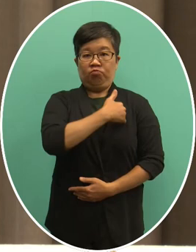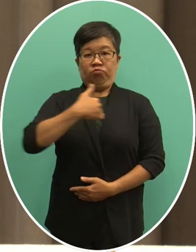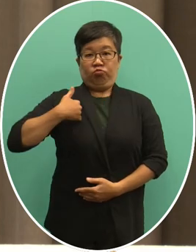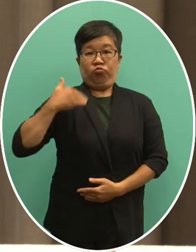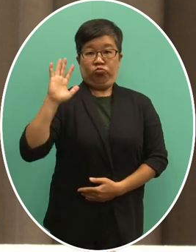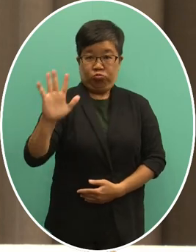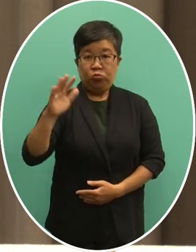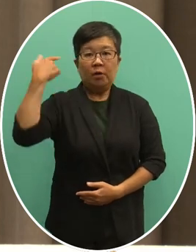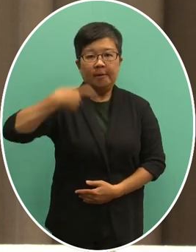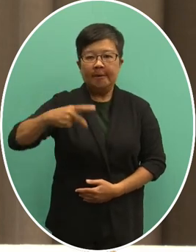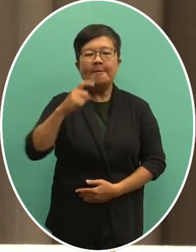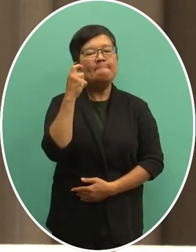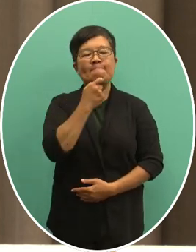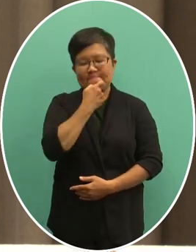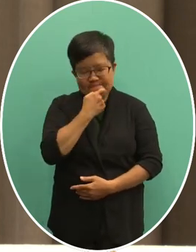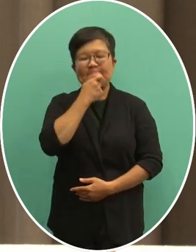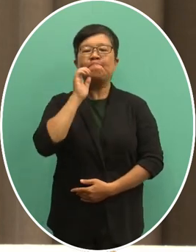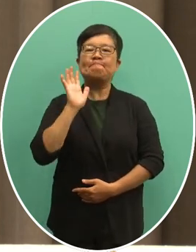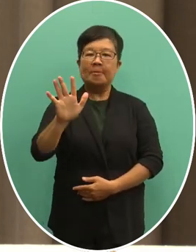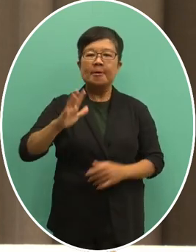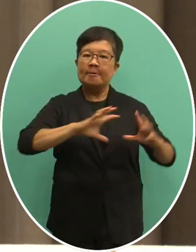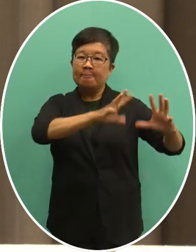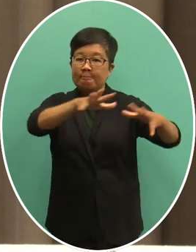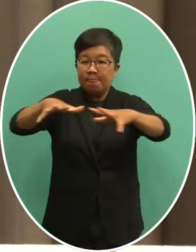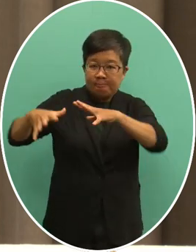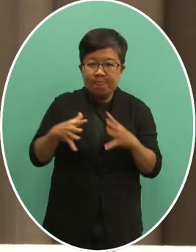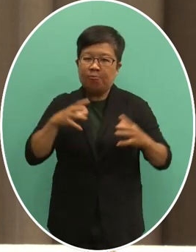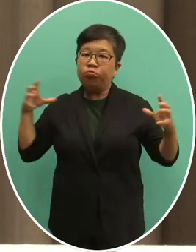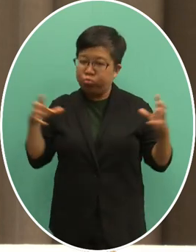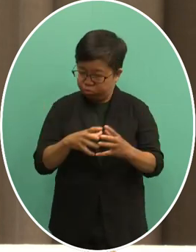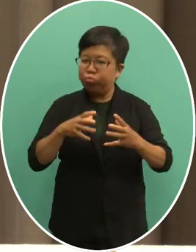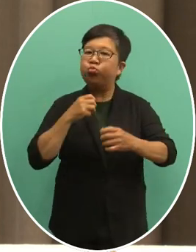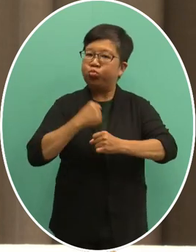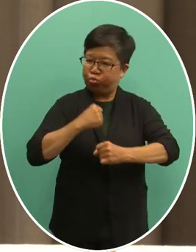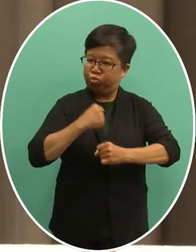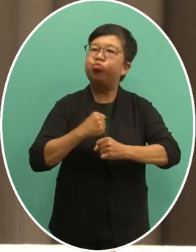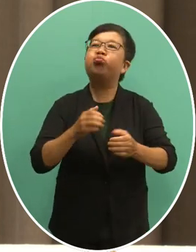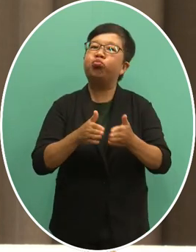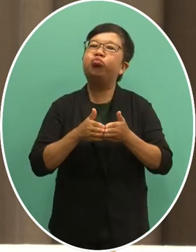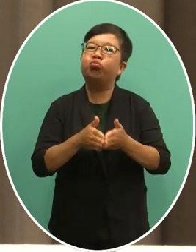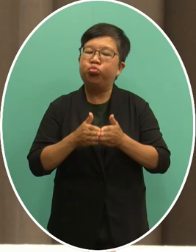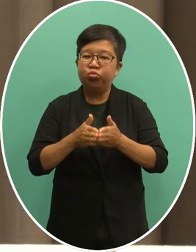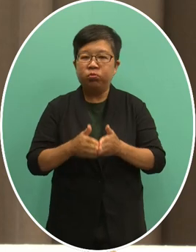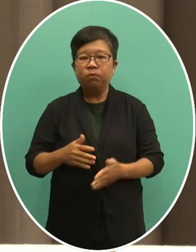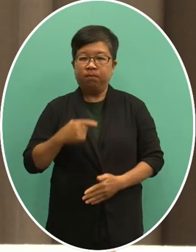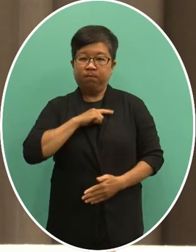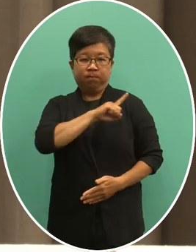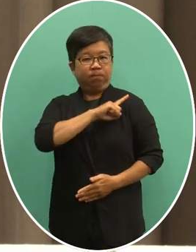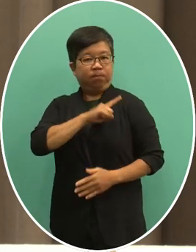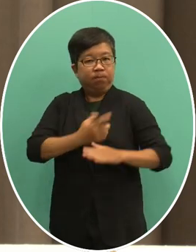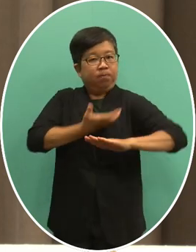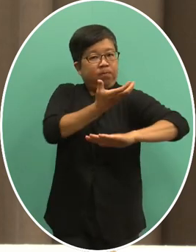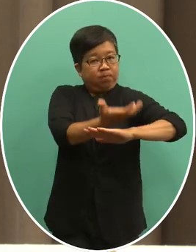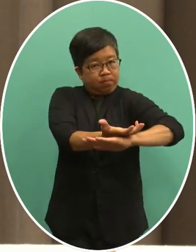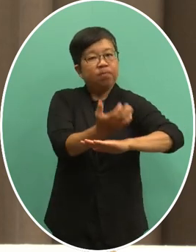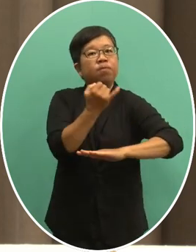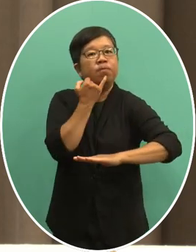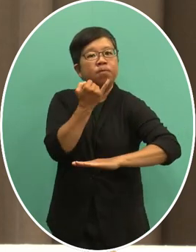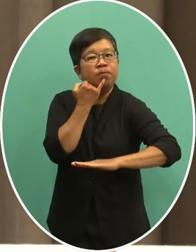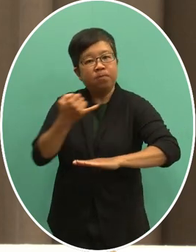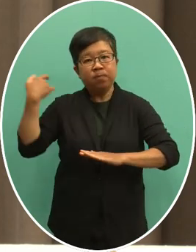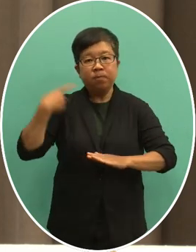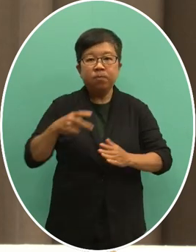而且有意愿与国际社会合作持续贡献自身能力以加速